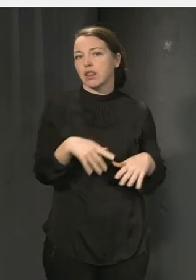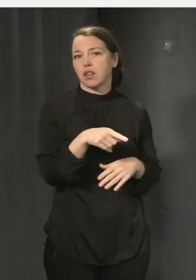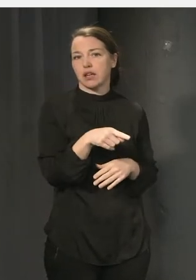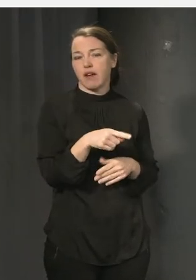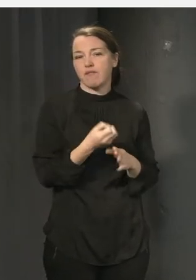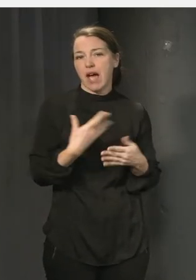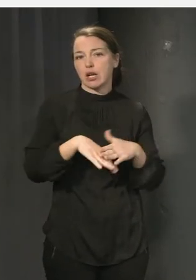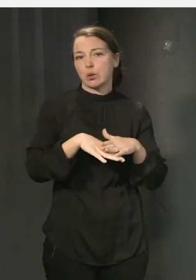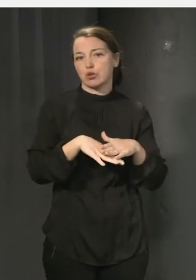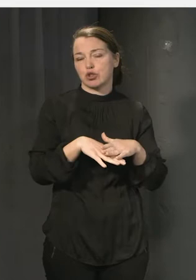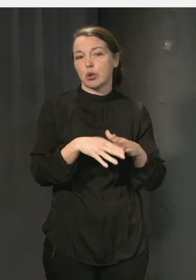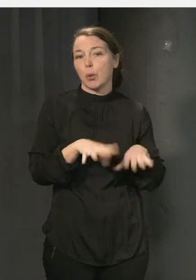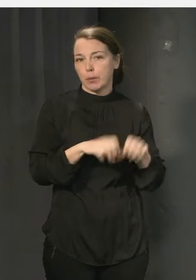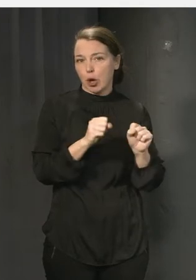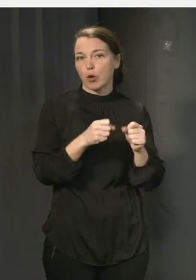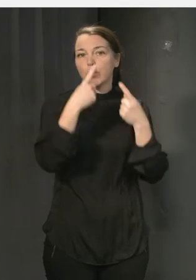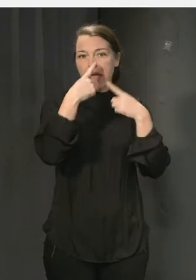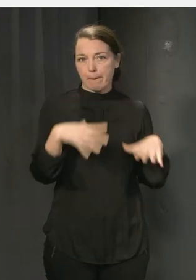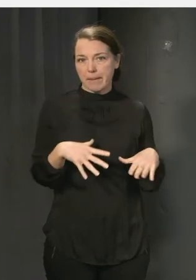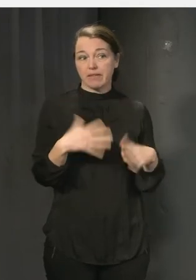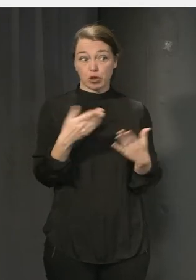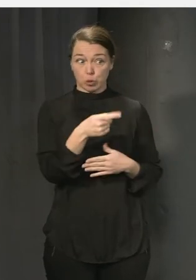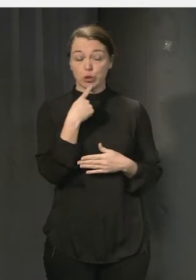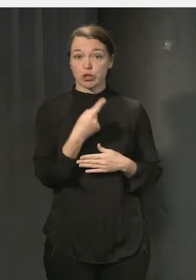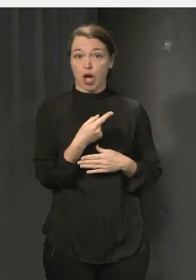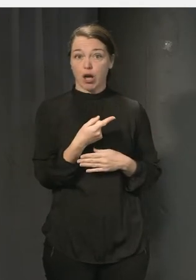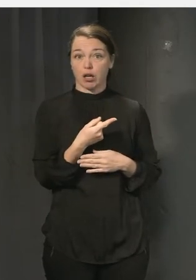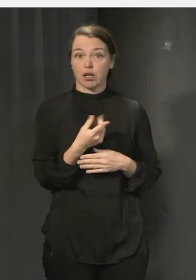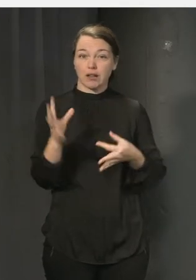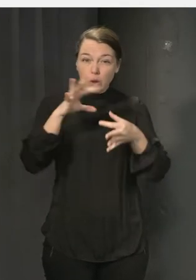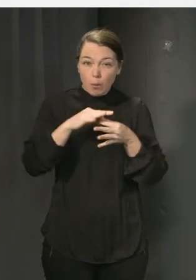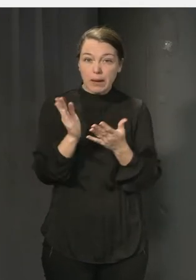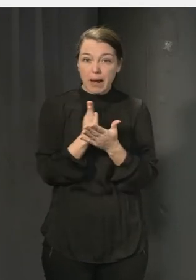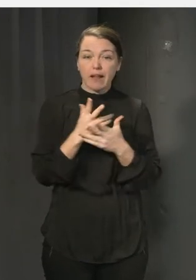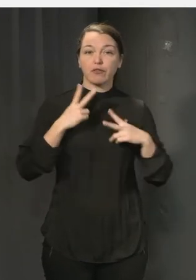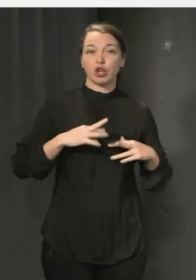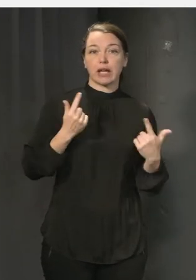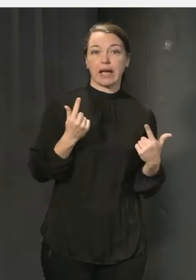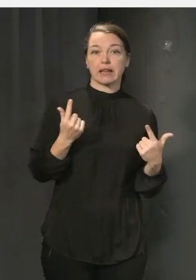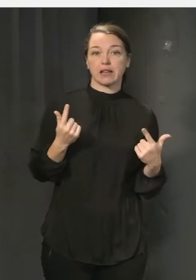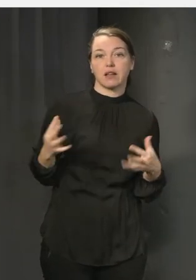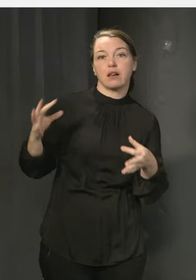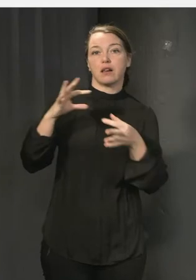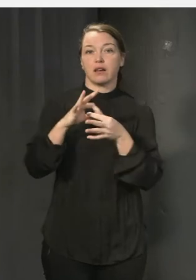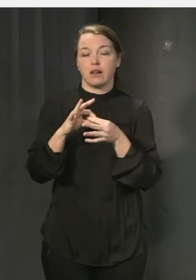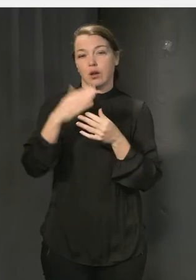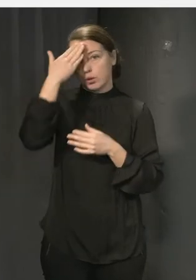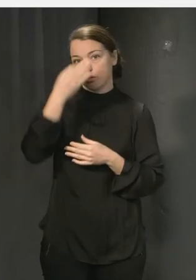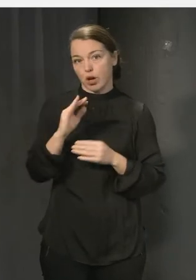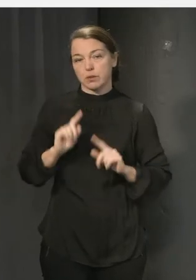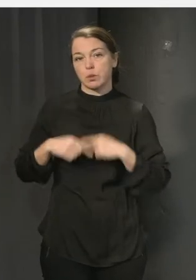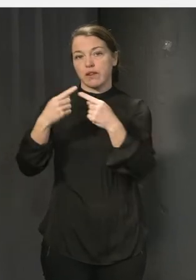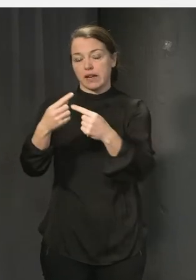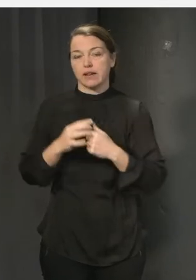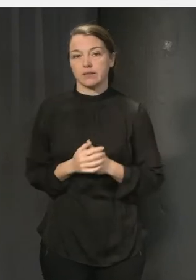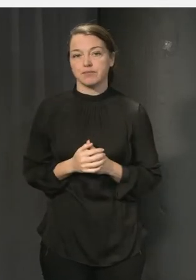värdegrundsuppdraget. Och lite grann har vi tappat bort det som du lyfter. Alltså den kopplingen mellan hur man jobbar med värdegrundsuppdraget och hur det går för